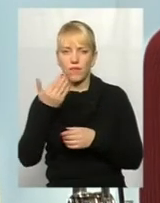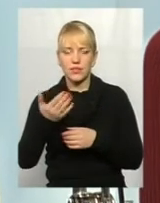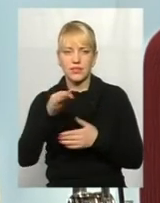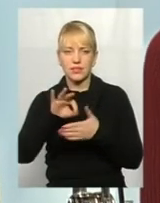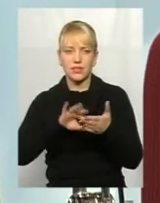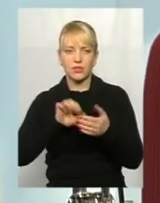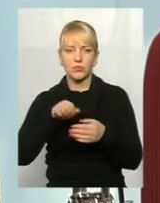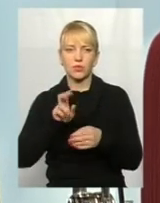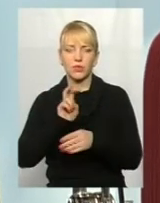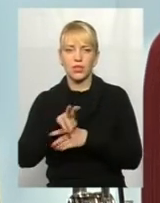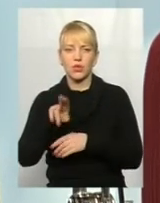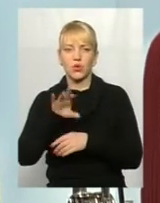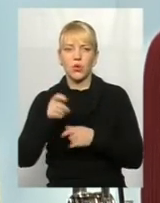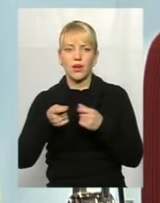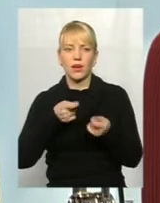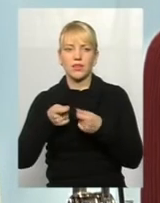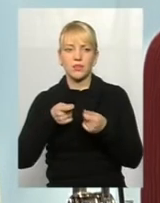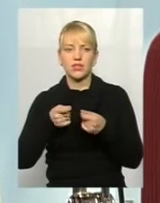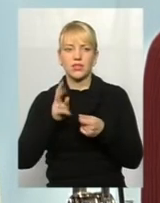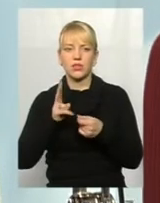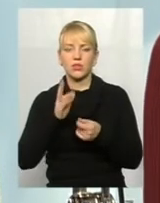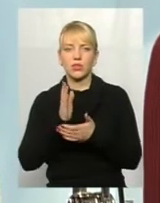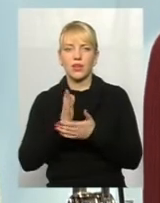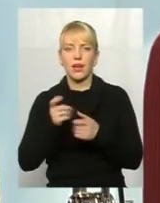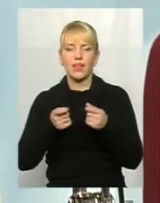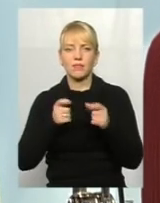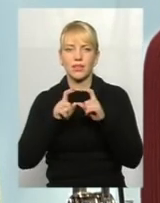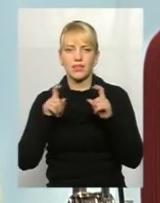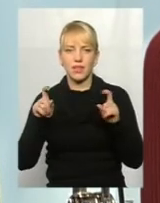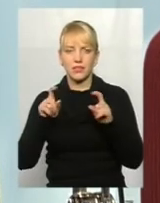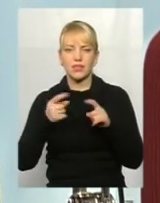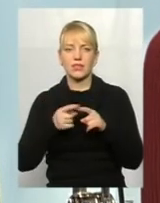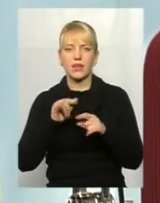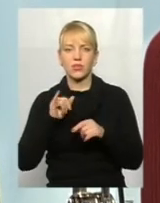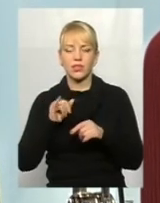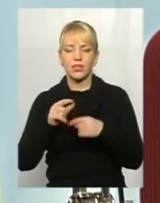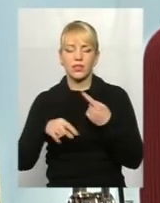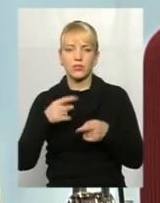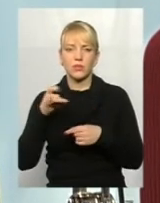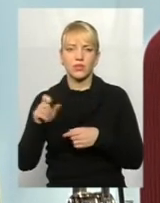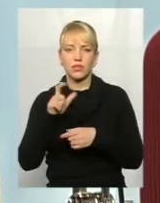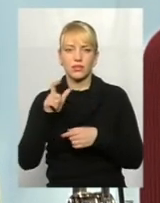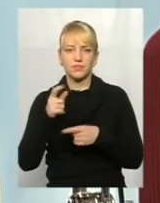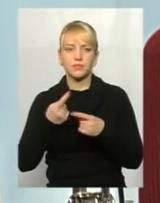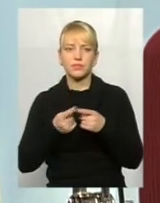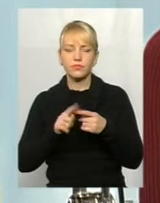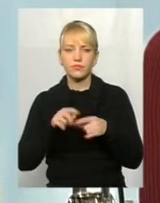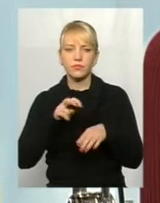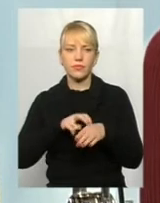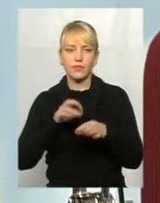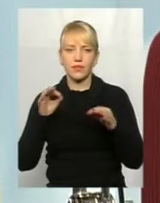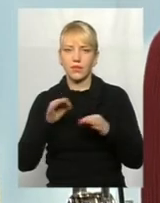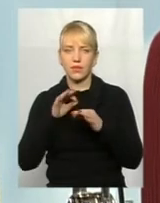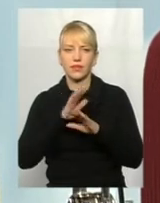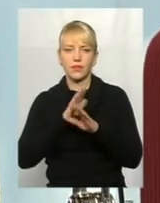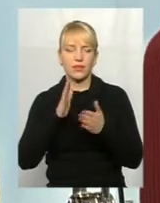до адміністратора, хто є адміністрація закладу, а наступний раз з цим лікарем ніяких